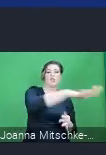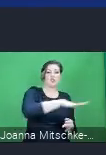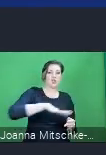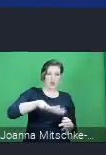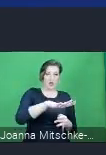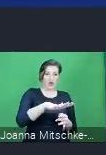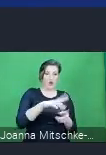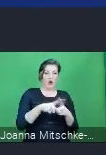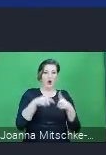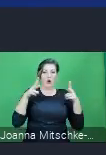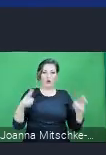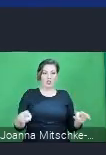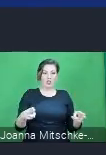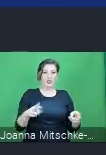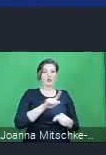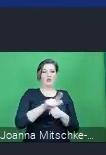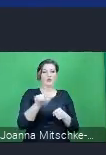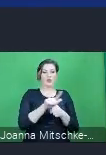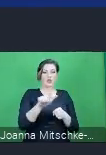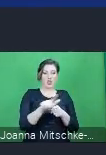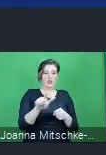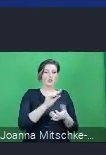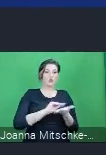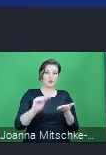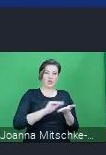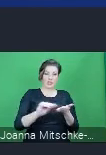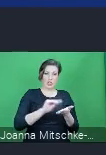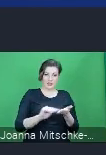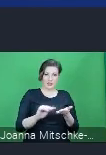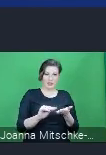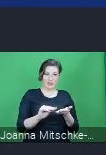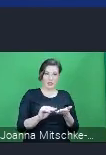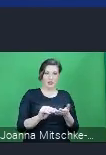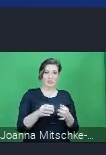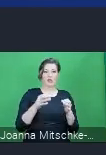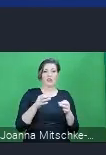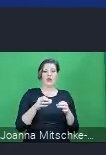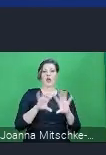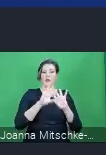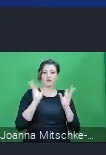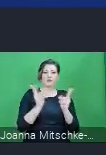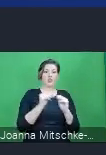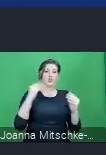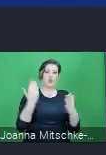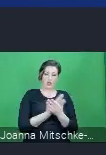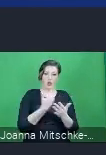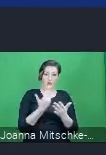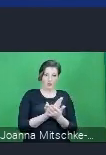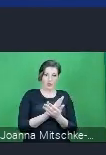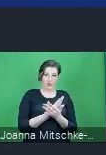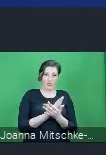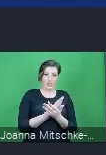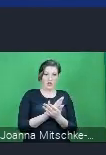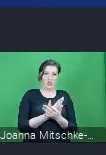dla lokali, w których już eksploatowane są źródła ciepła. Dla wszystkich nowych od